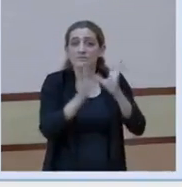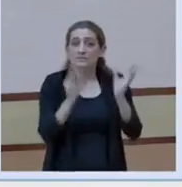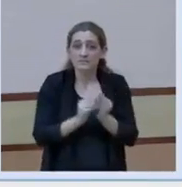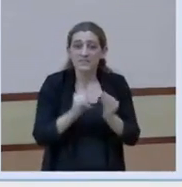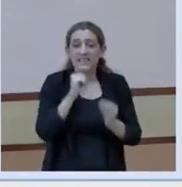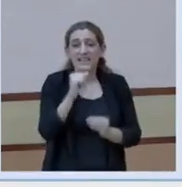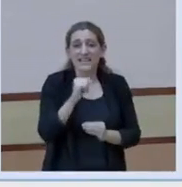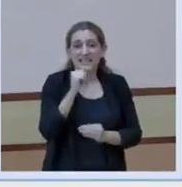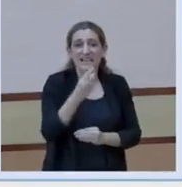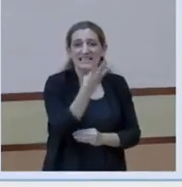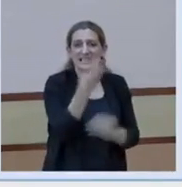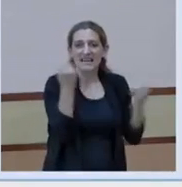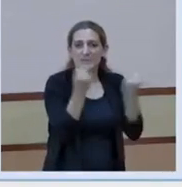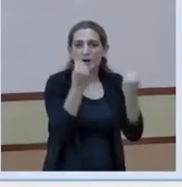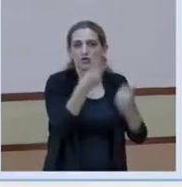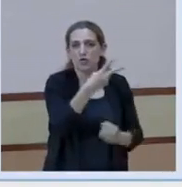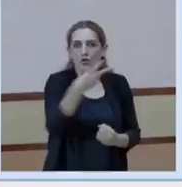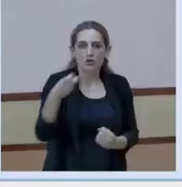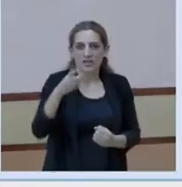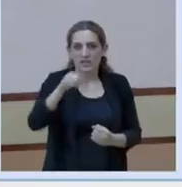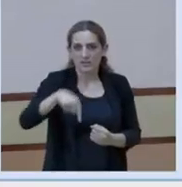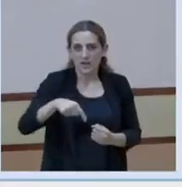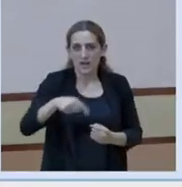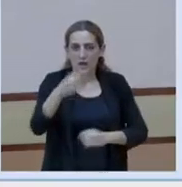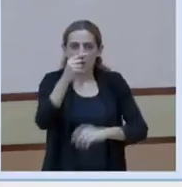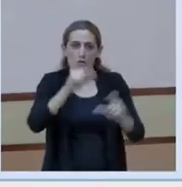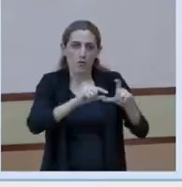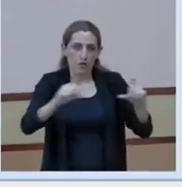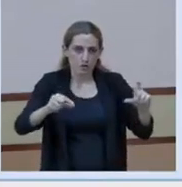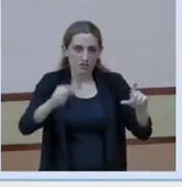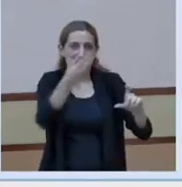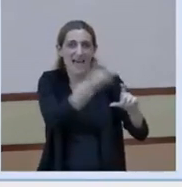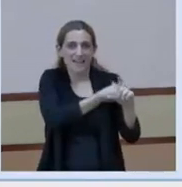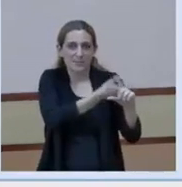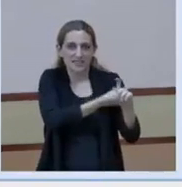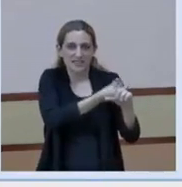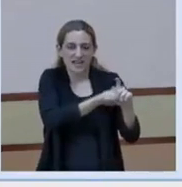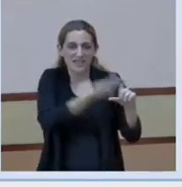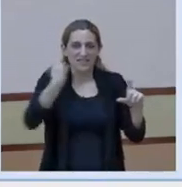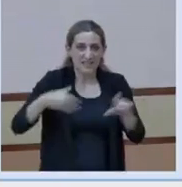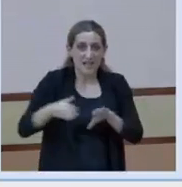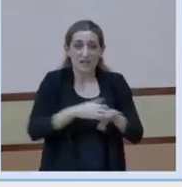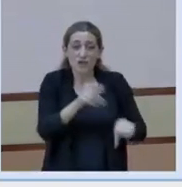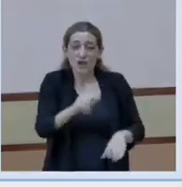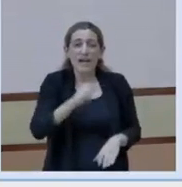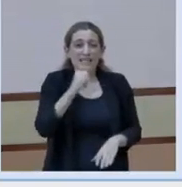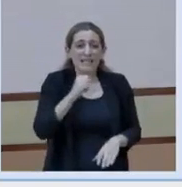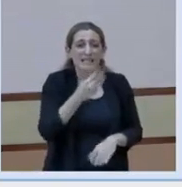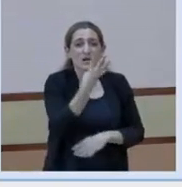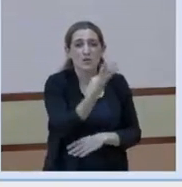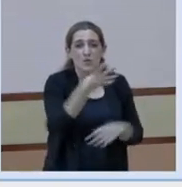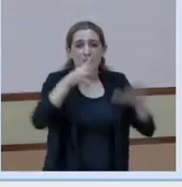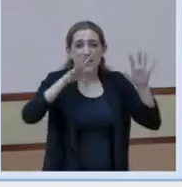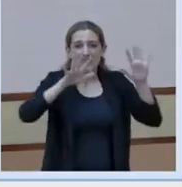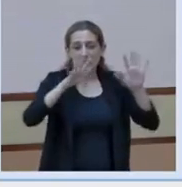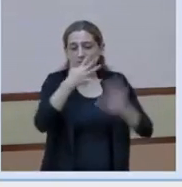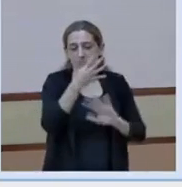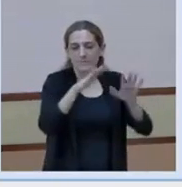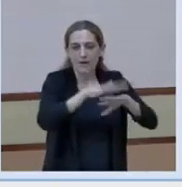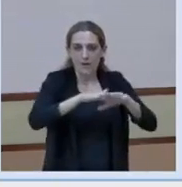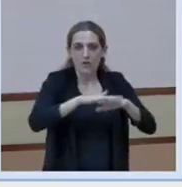3.200.000 dosis administrades i això és quasi un 95% de les que van rebre